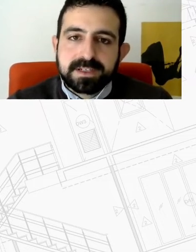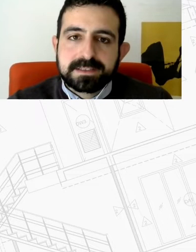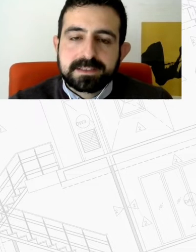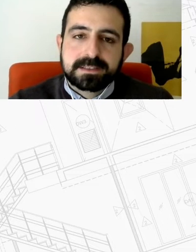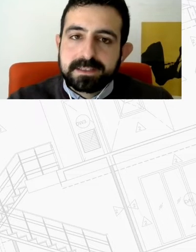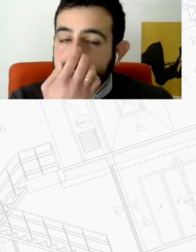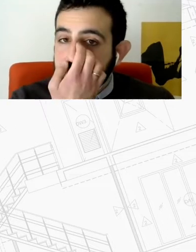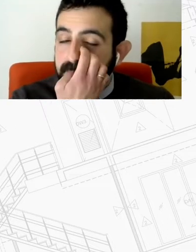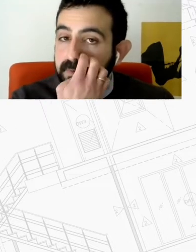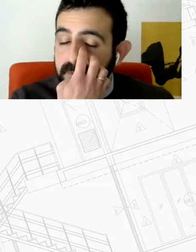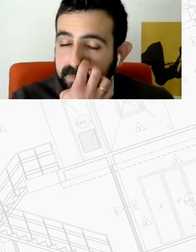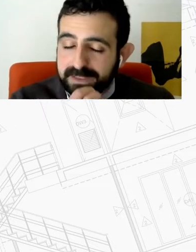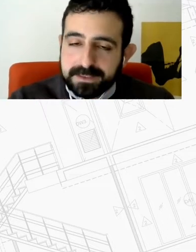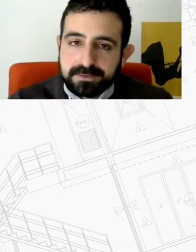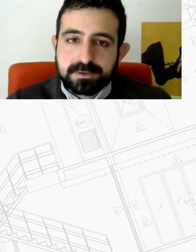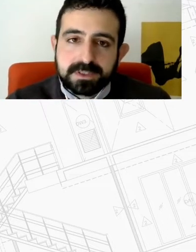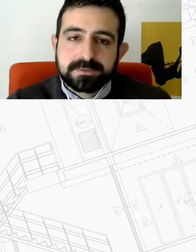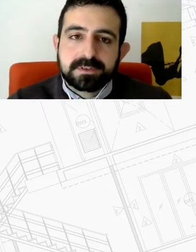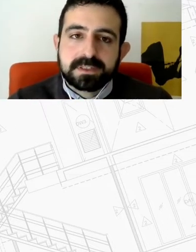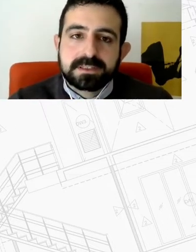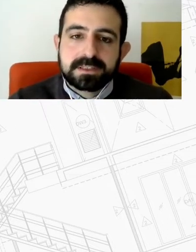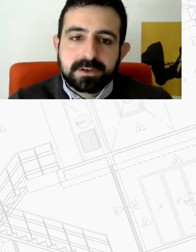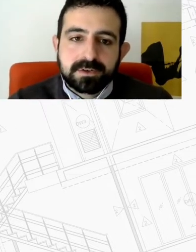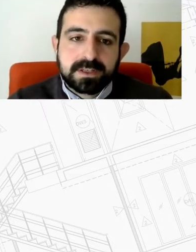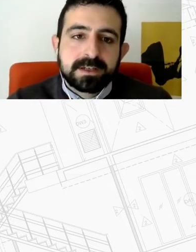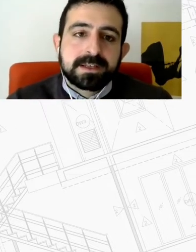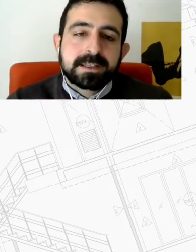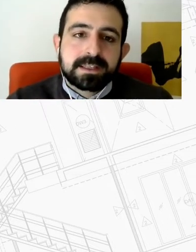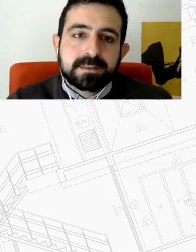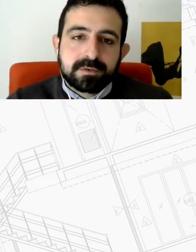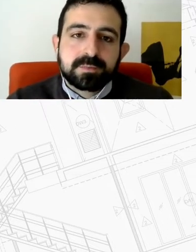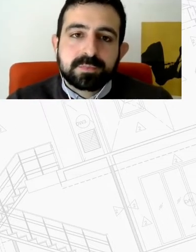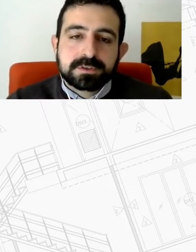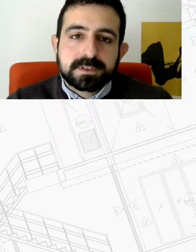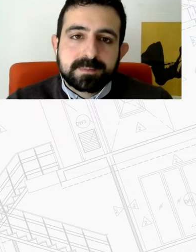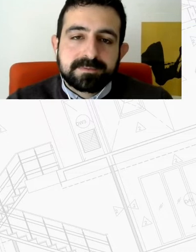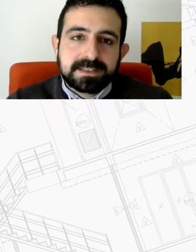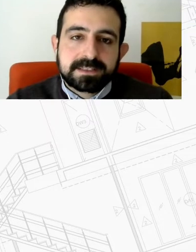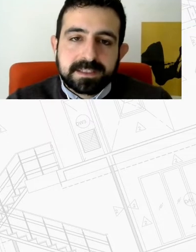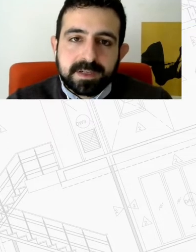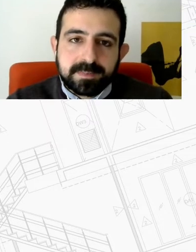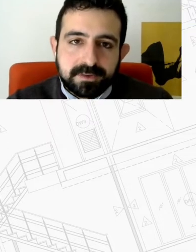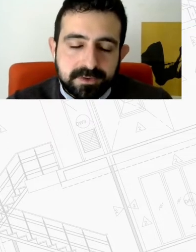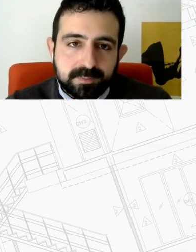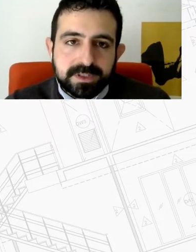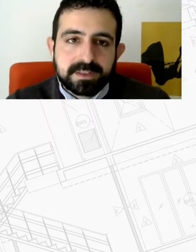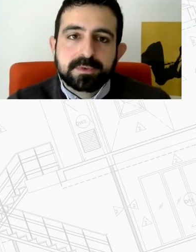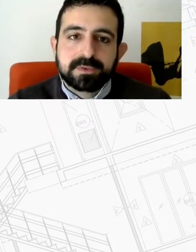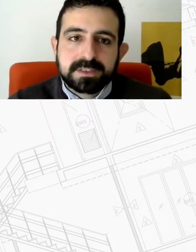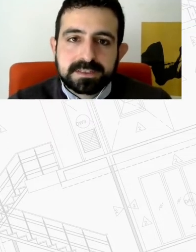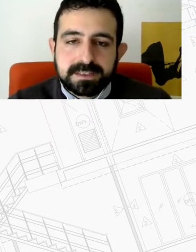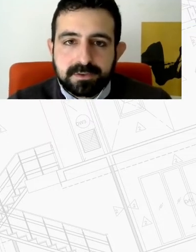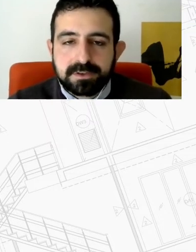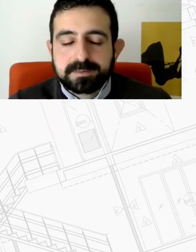επίπεδο κυβέρνησης είτε και σε επίπεδο δράσεων στουπικής αυτοδίκησης για χρόνια και θεωρούμε πως με βάση και τη νέα πραγματικότητα που έχει